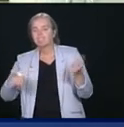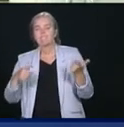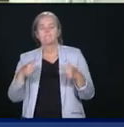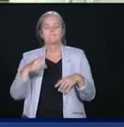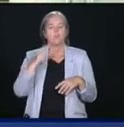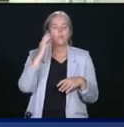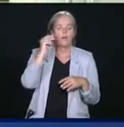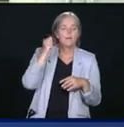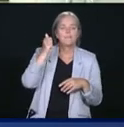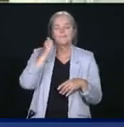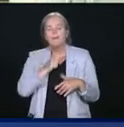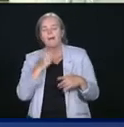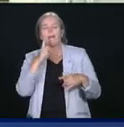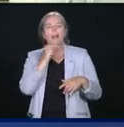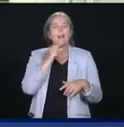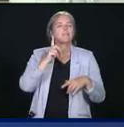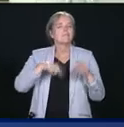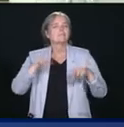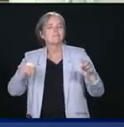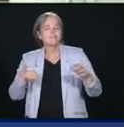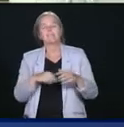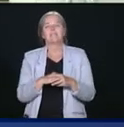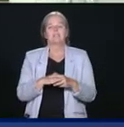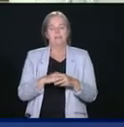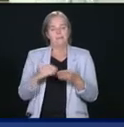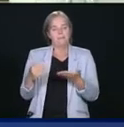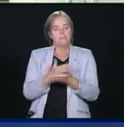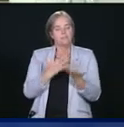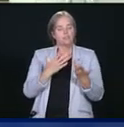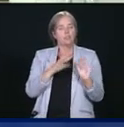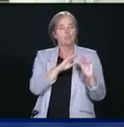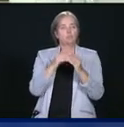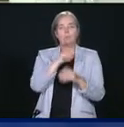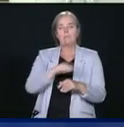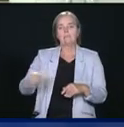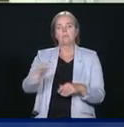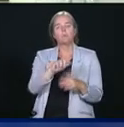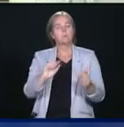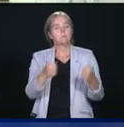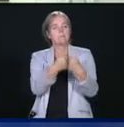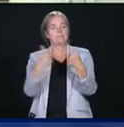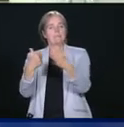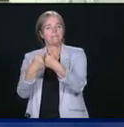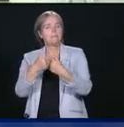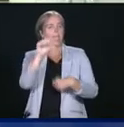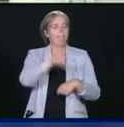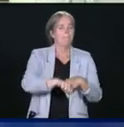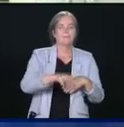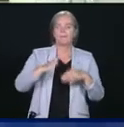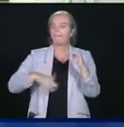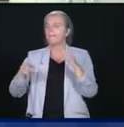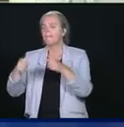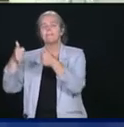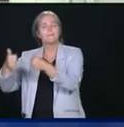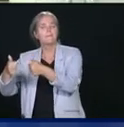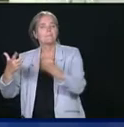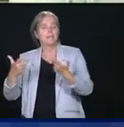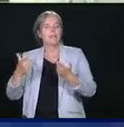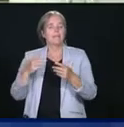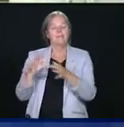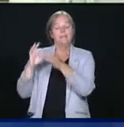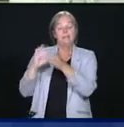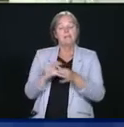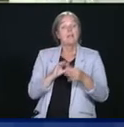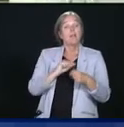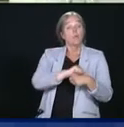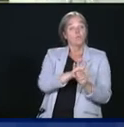mieux répondre aux défis auxquels plusieurs communautés font plus face que d'autres. En même temps, par rapport à la COVID-19,